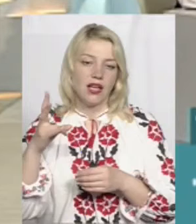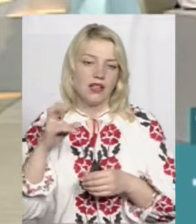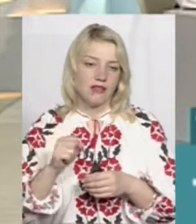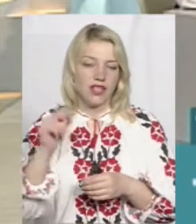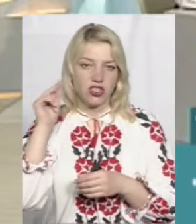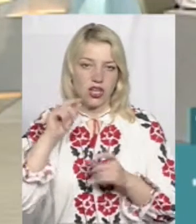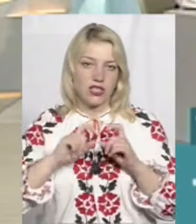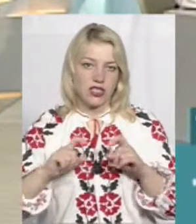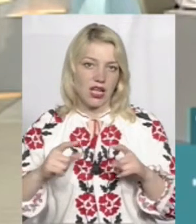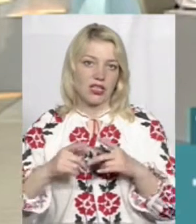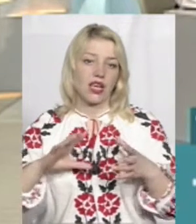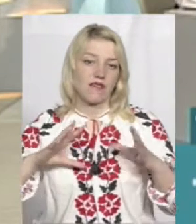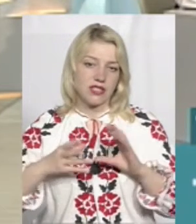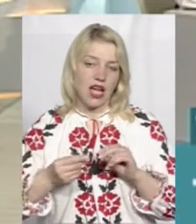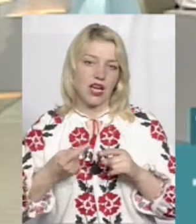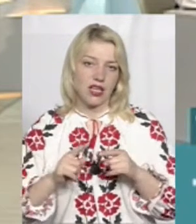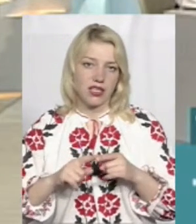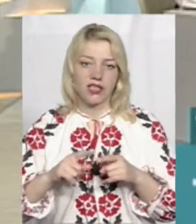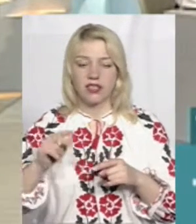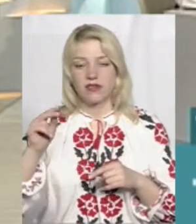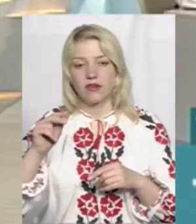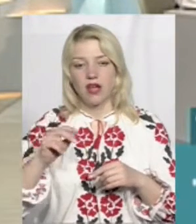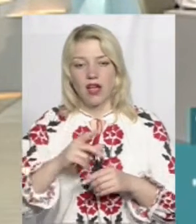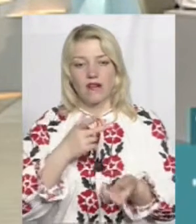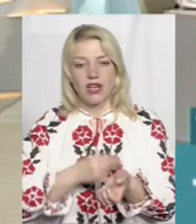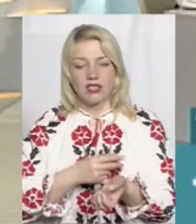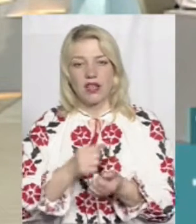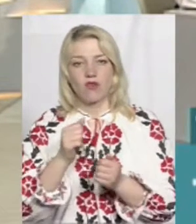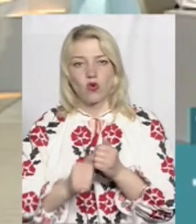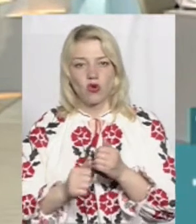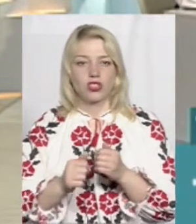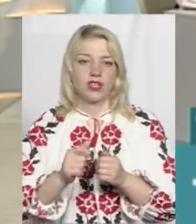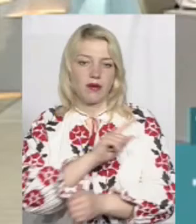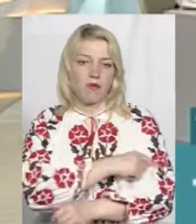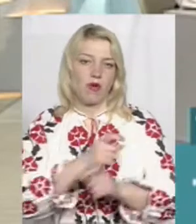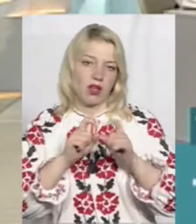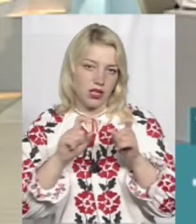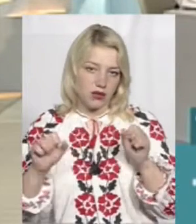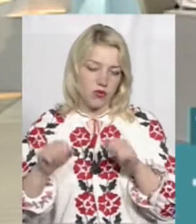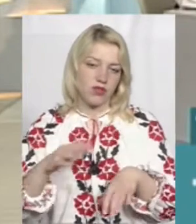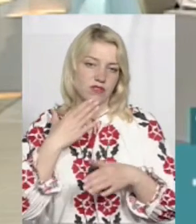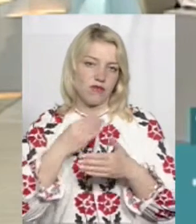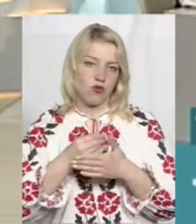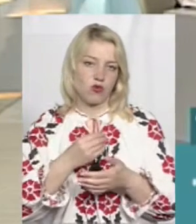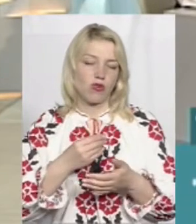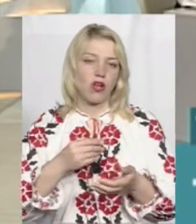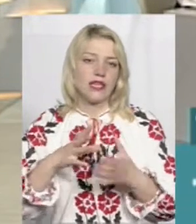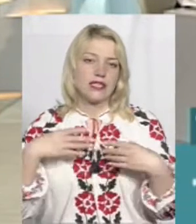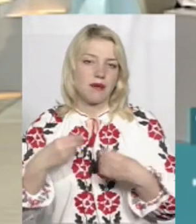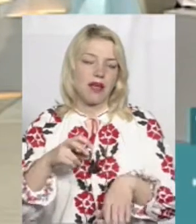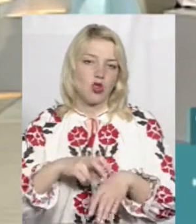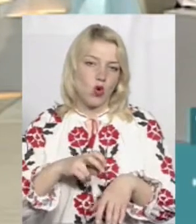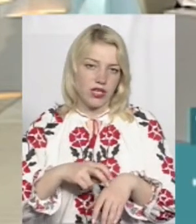вакцинація йде в кожній амбулаторії сімейної медицини. Можна вакцинуватися з свого педіатра, з свого сімейного лікаря.